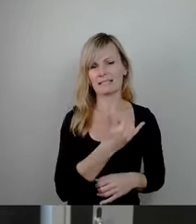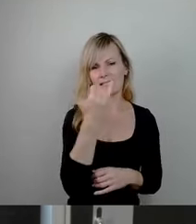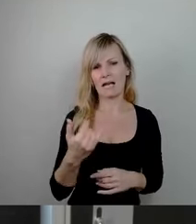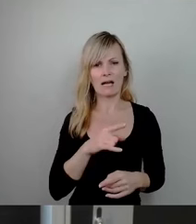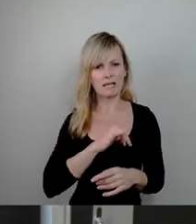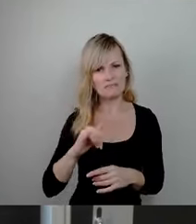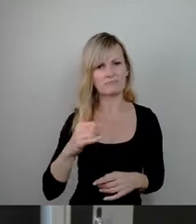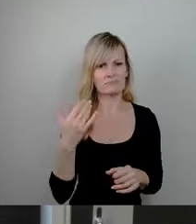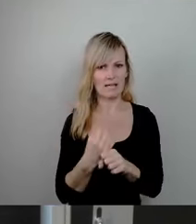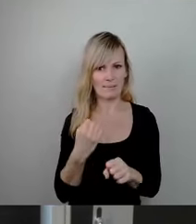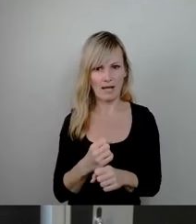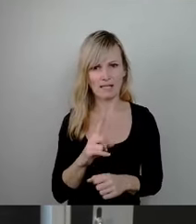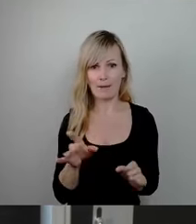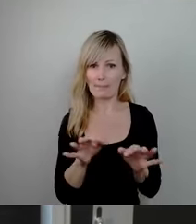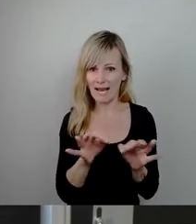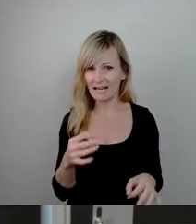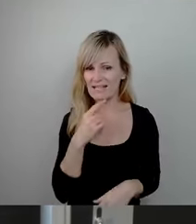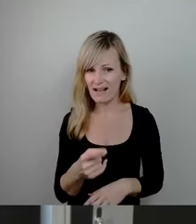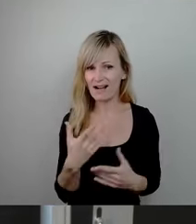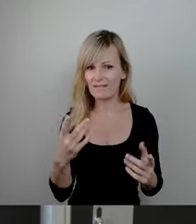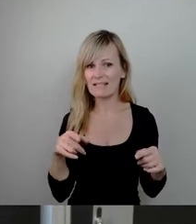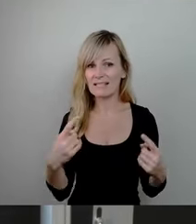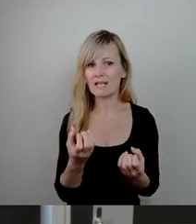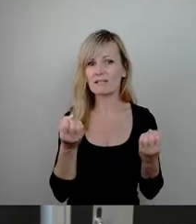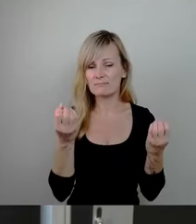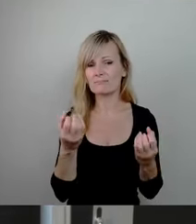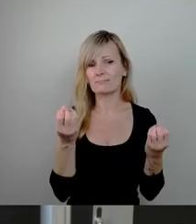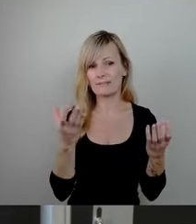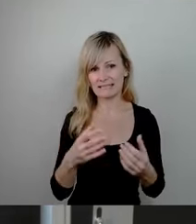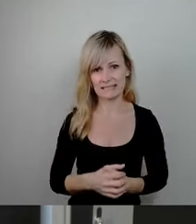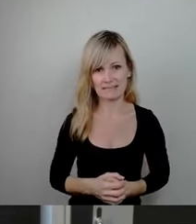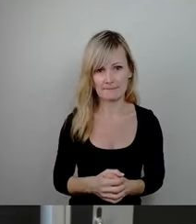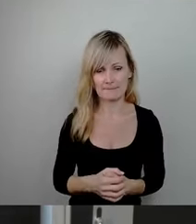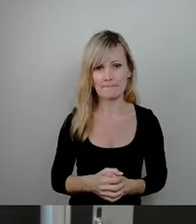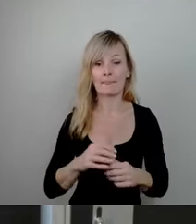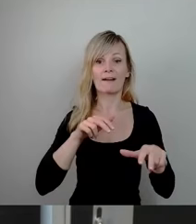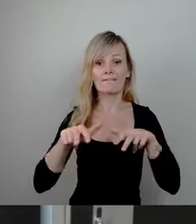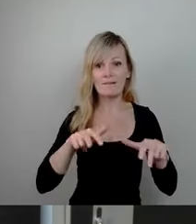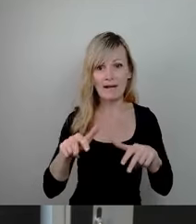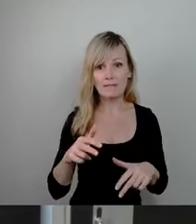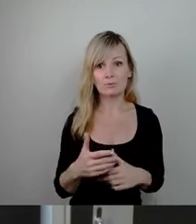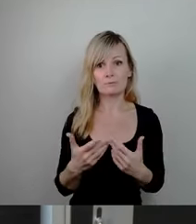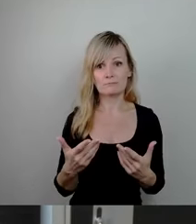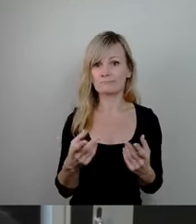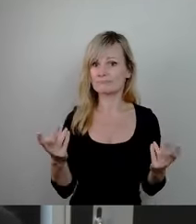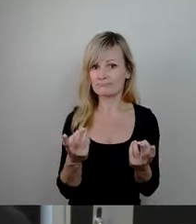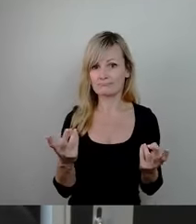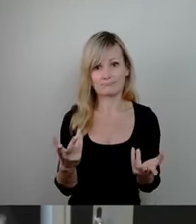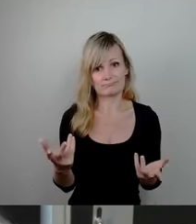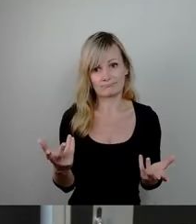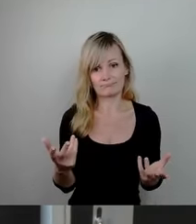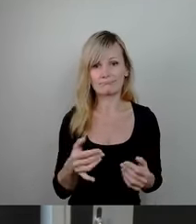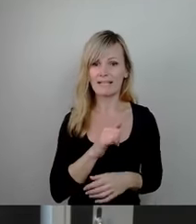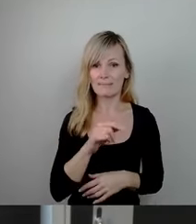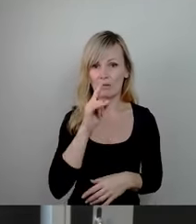Wir müssen aber auch mal ganz ehrlich sagen, was ist denn dann oft passiert? Die Verwaltung kriegt offenbar, aus welchen Gründen auch immer, immer nur ein